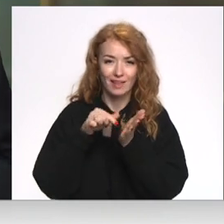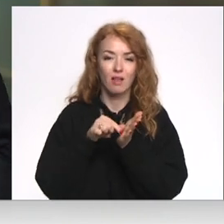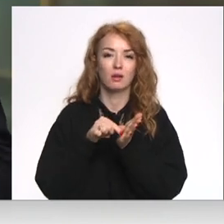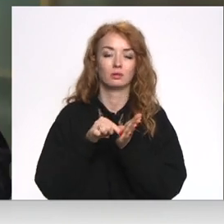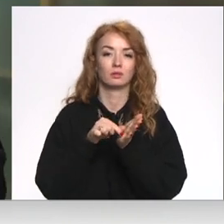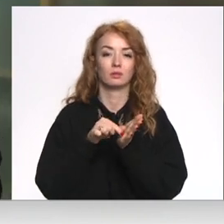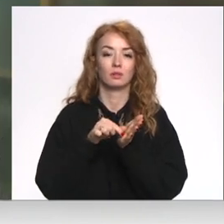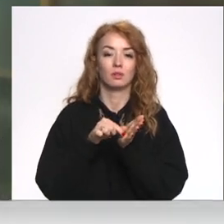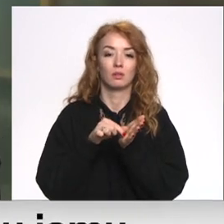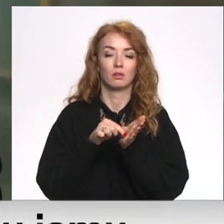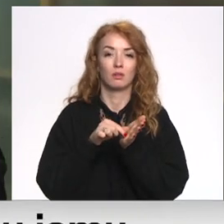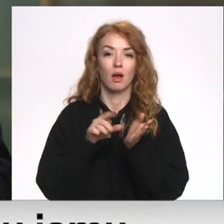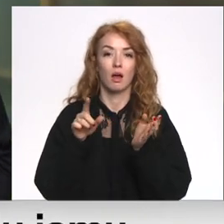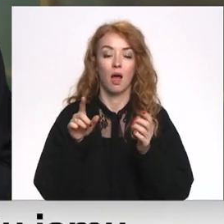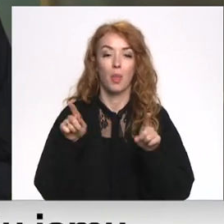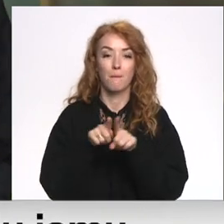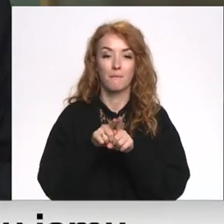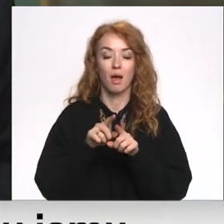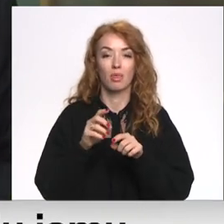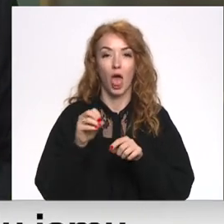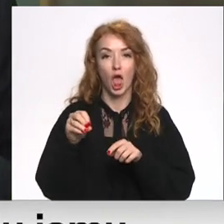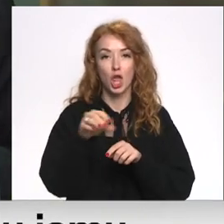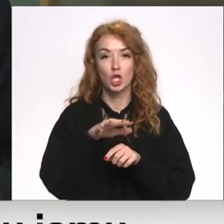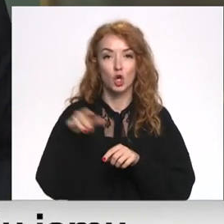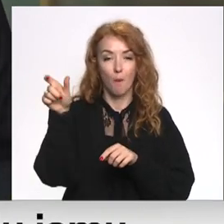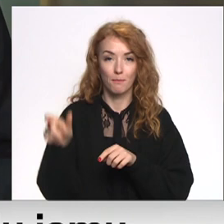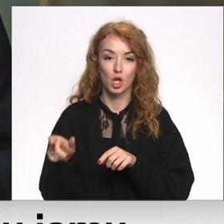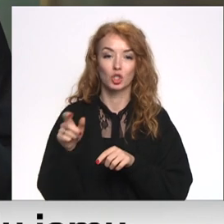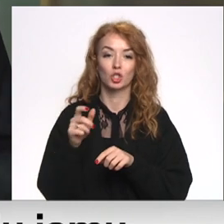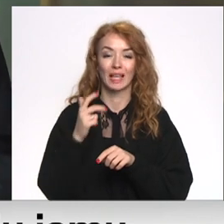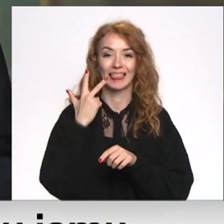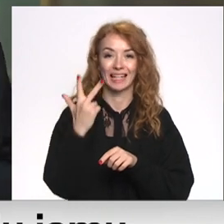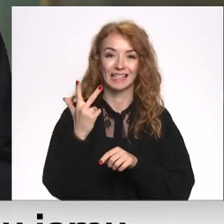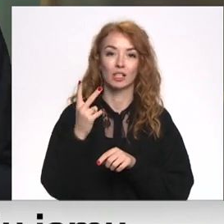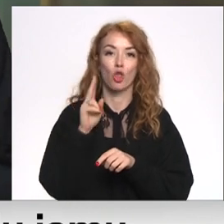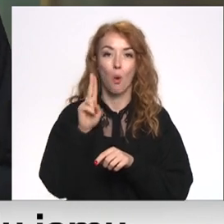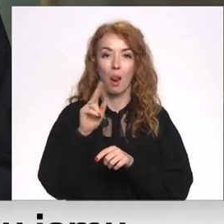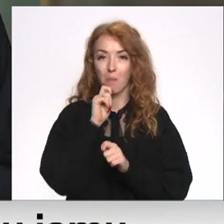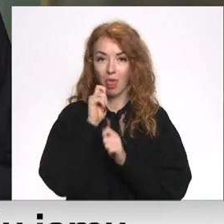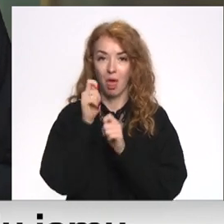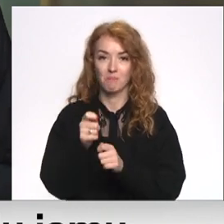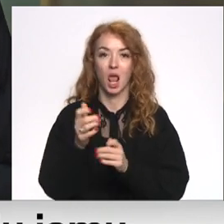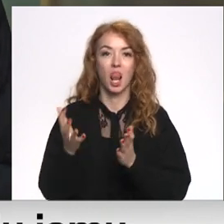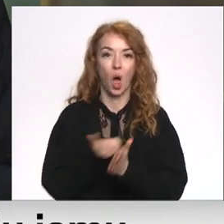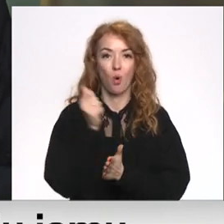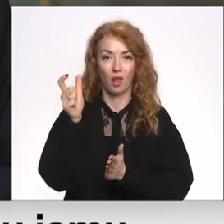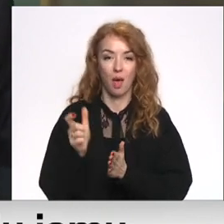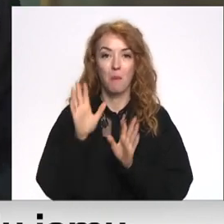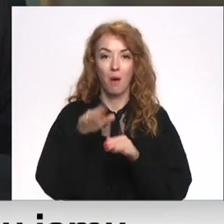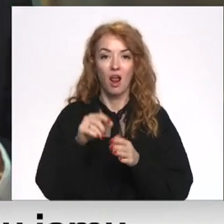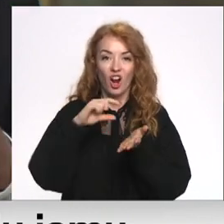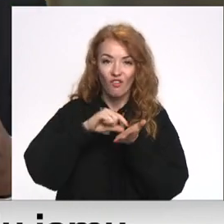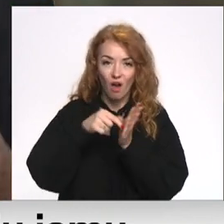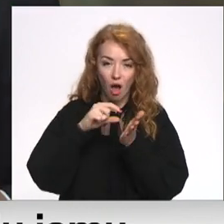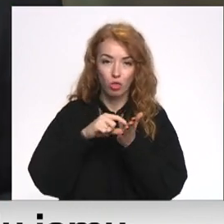divi arī Eiropieši no trim Nobelprēmijas, laurējātiem saņēma Nobelprēmiju par kvantu